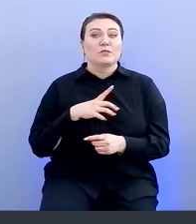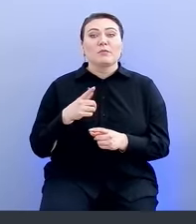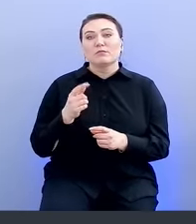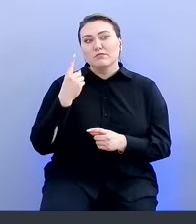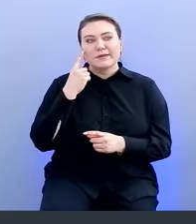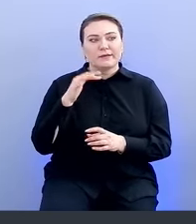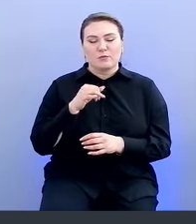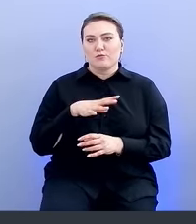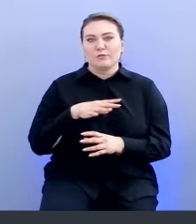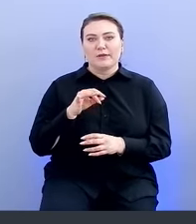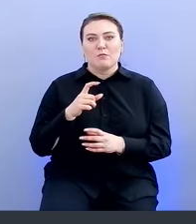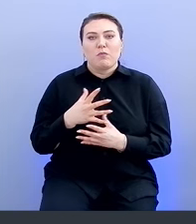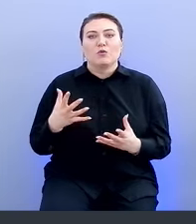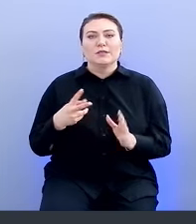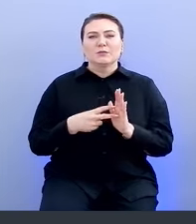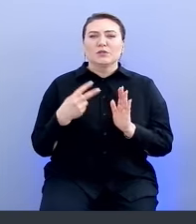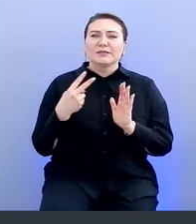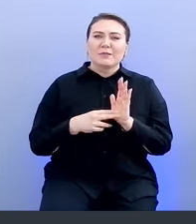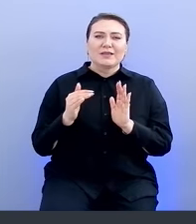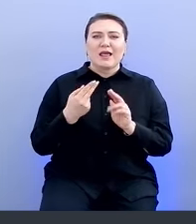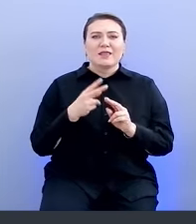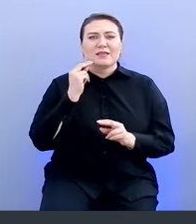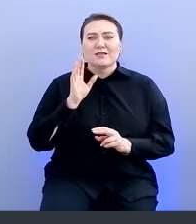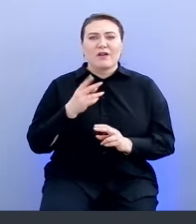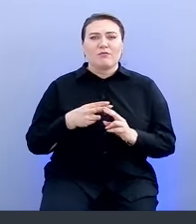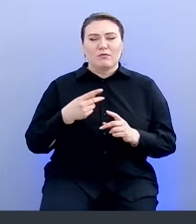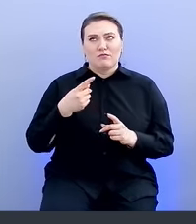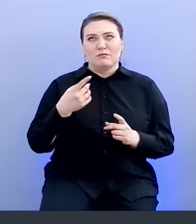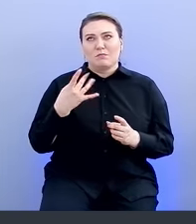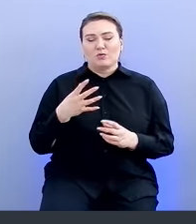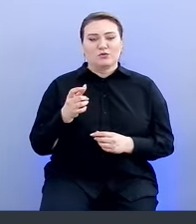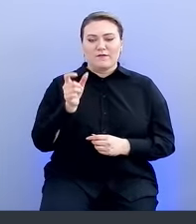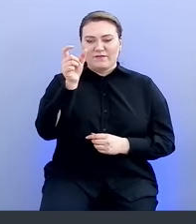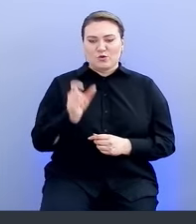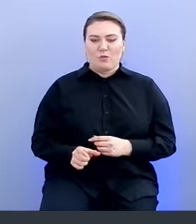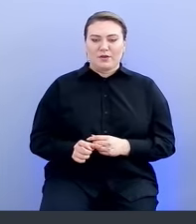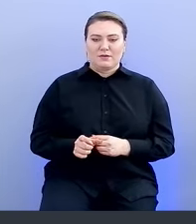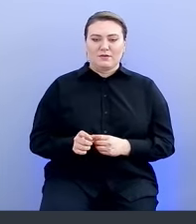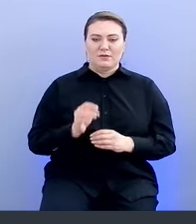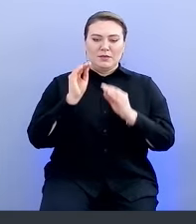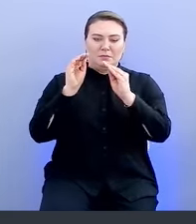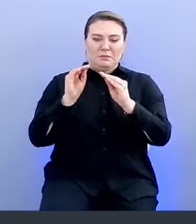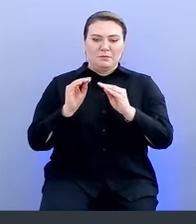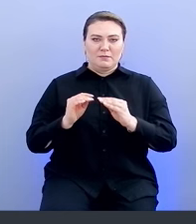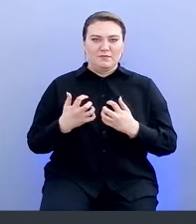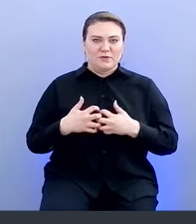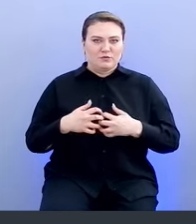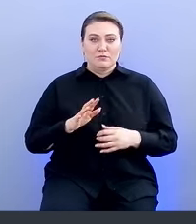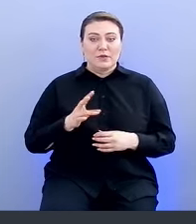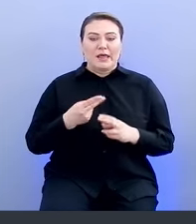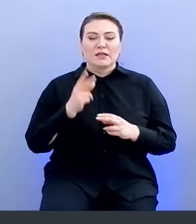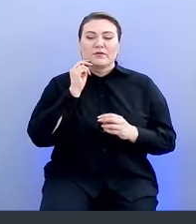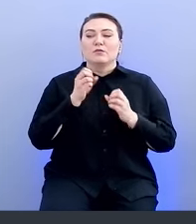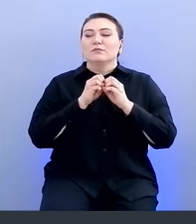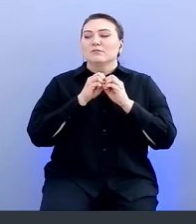понятное дело, что больше. То есть 770 тысяч, во-первых, это не цифра, которая просто в столбик сделана. Это цифра, которая распределена на